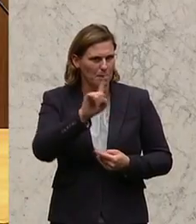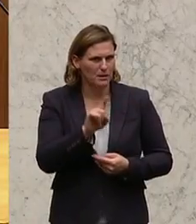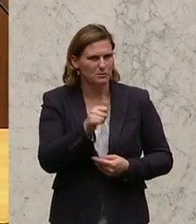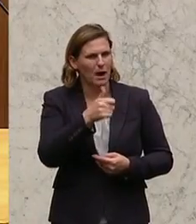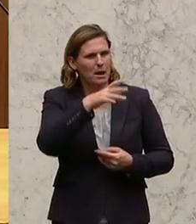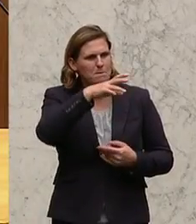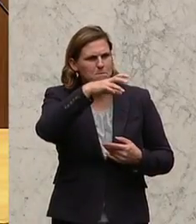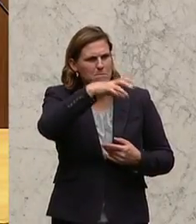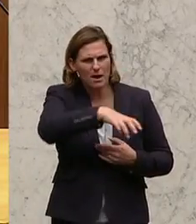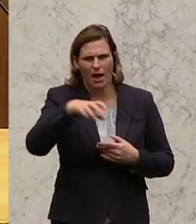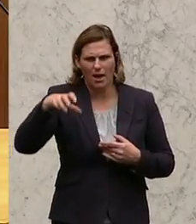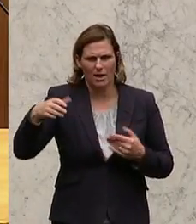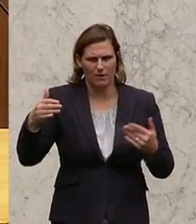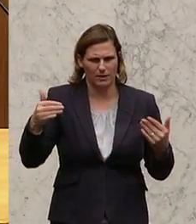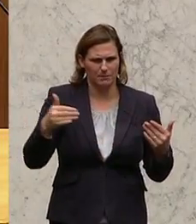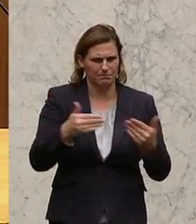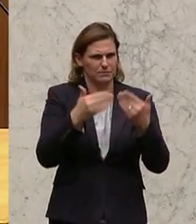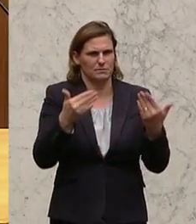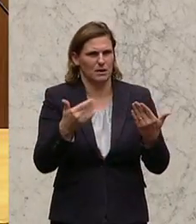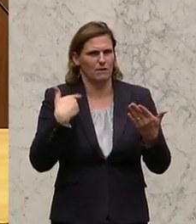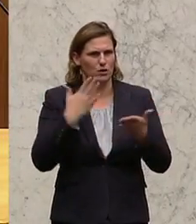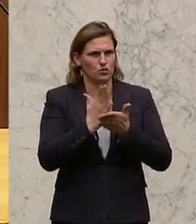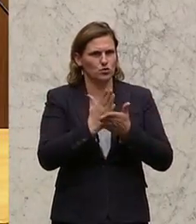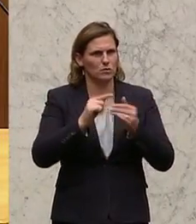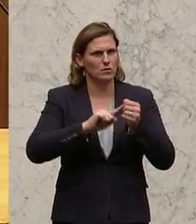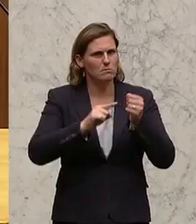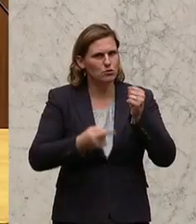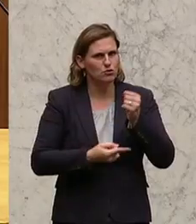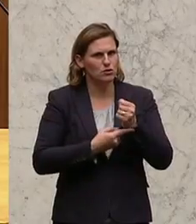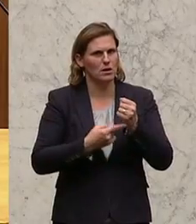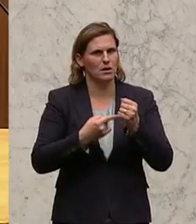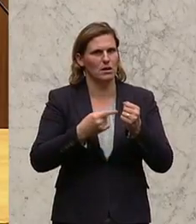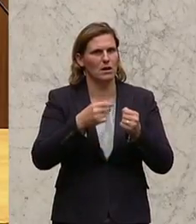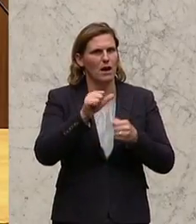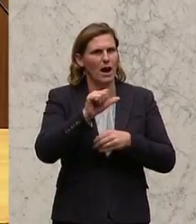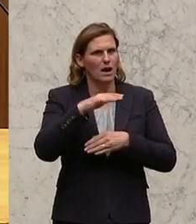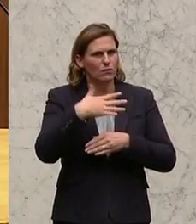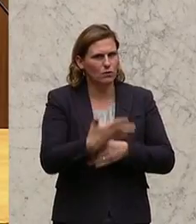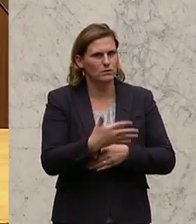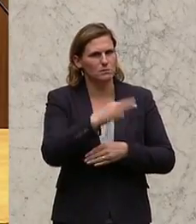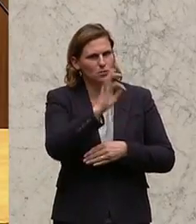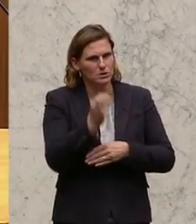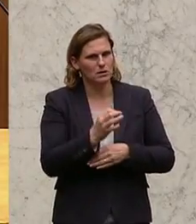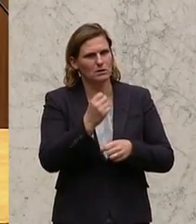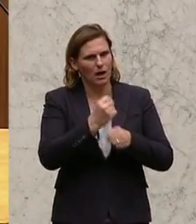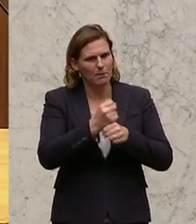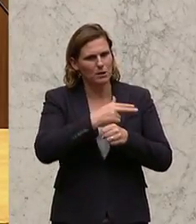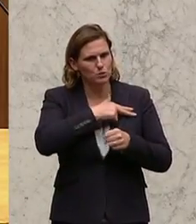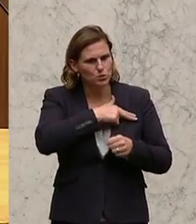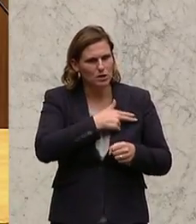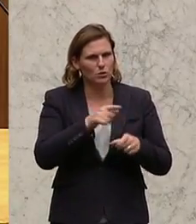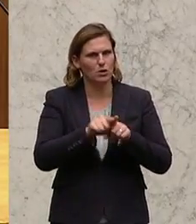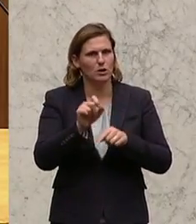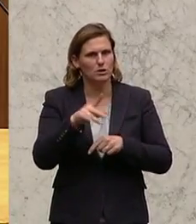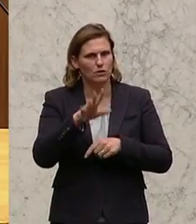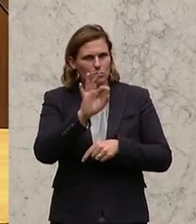Bereich dem anderen gegenüberstellt. Weil Tatsache ist schon, dass im Budget 2017 über 51 Prozent für den Bereich Arbeits, Soziales und Familie und 12,6 Prozent für den